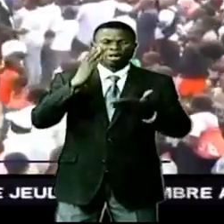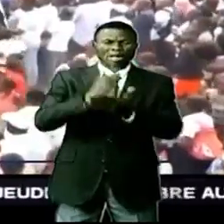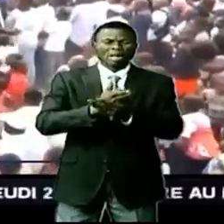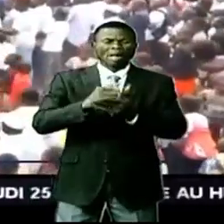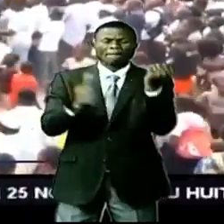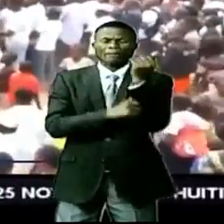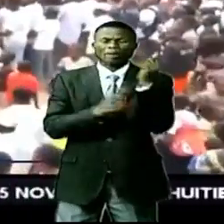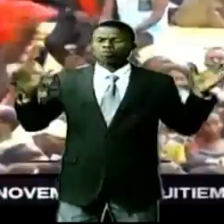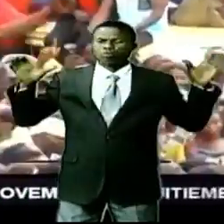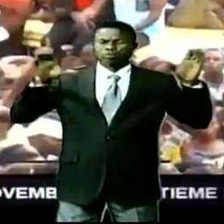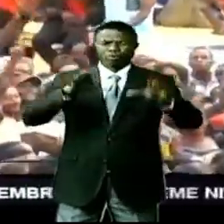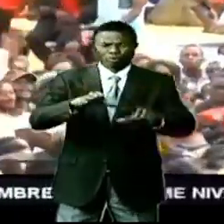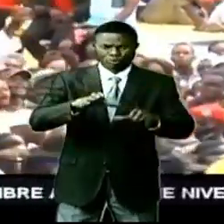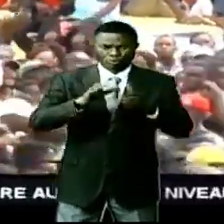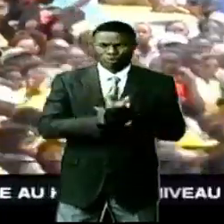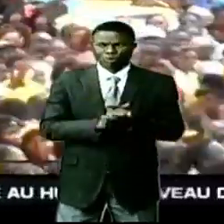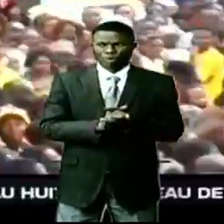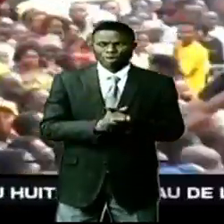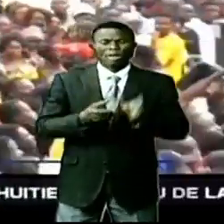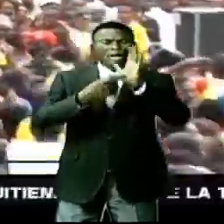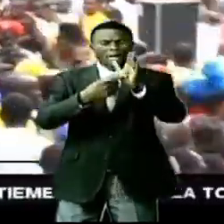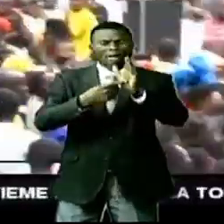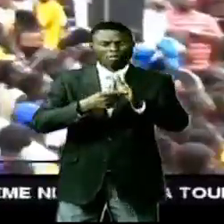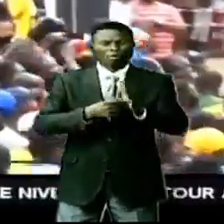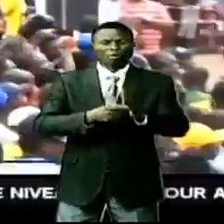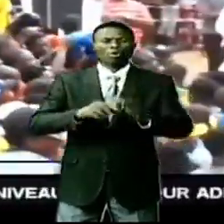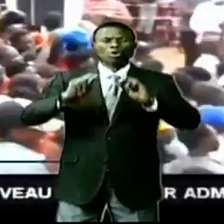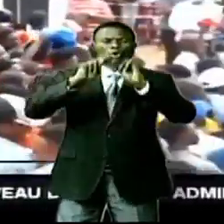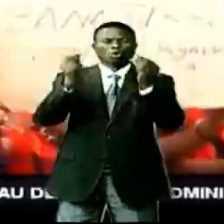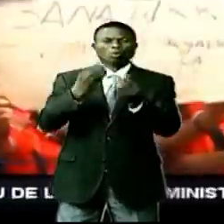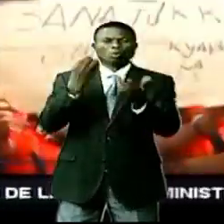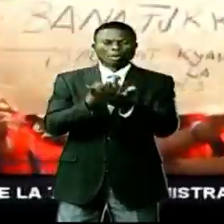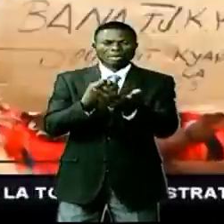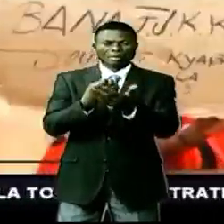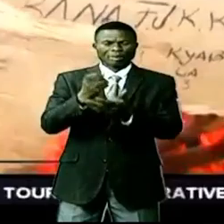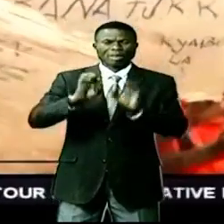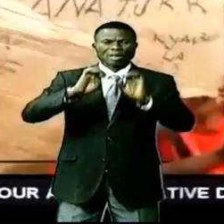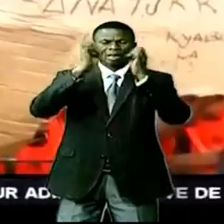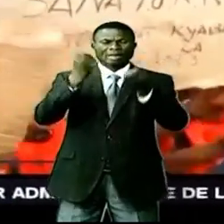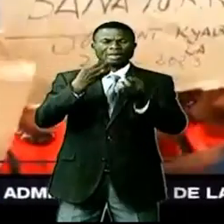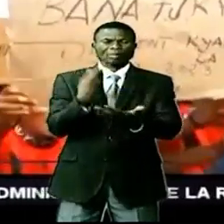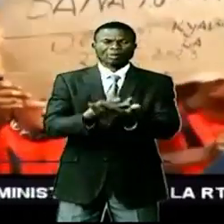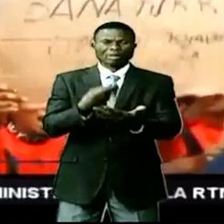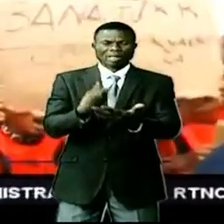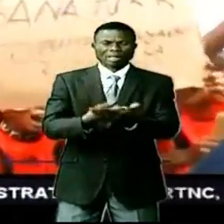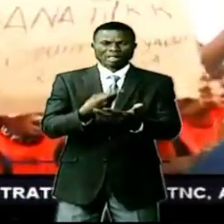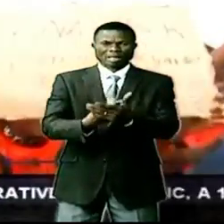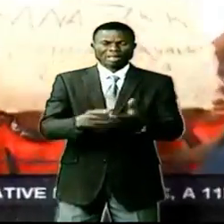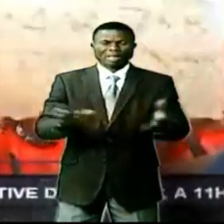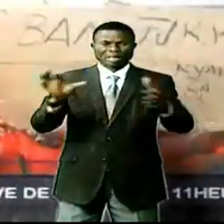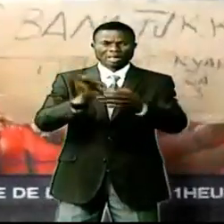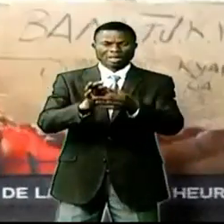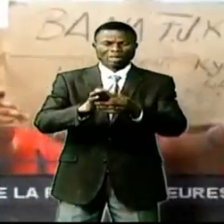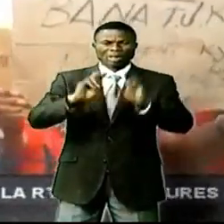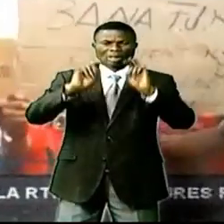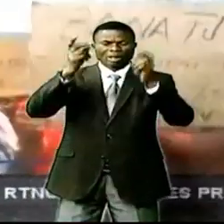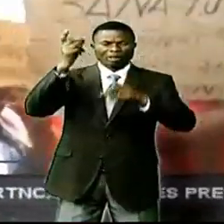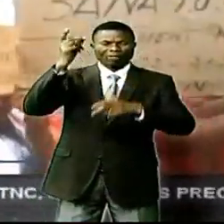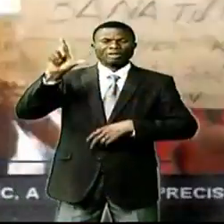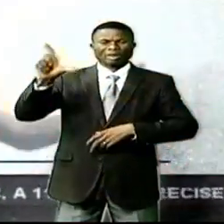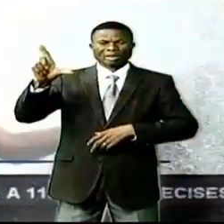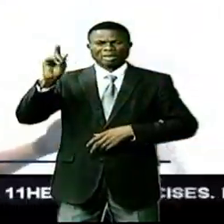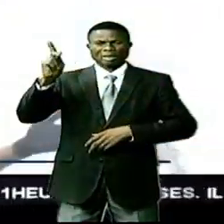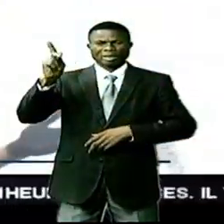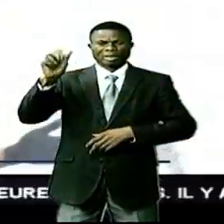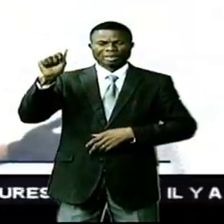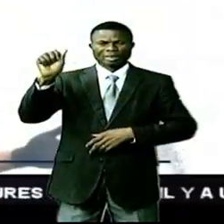public en liesse, à l'image des fans du cercle sportif Moukouba, une équipe de football affiliée à l'entente urbaine de football de Lukasi,